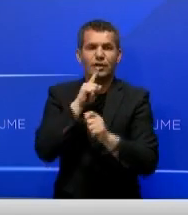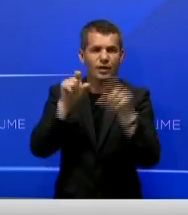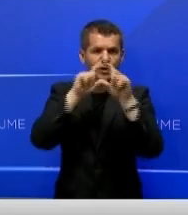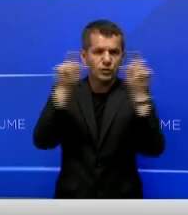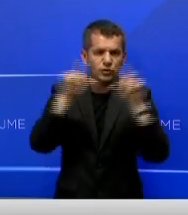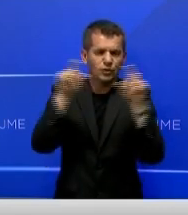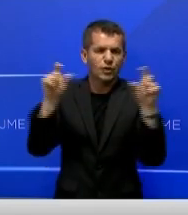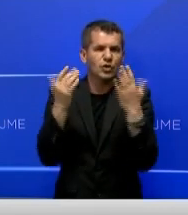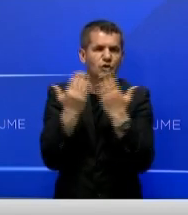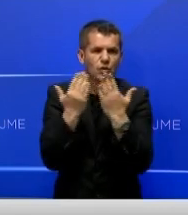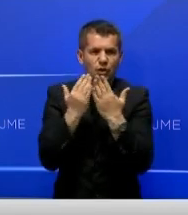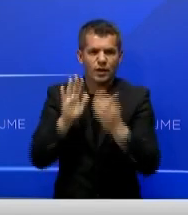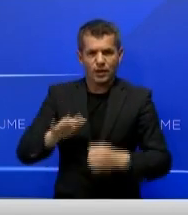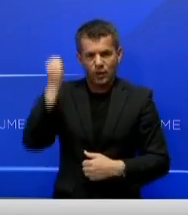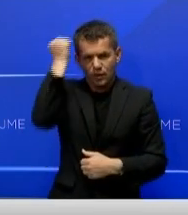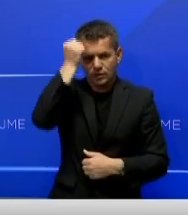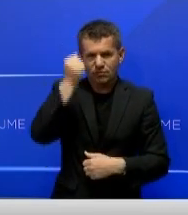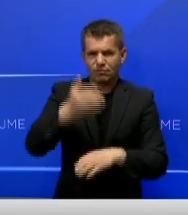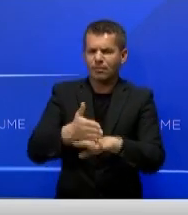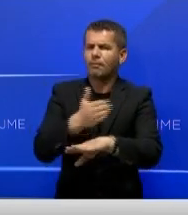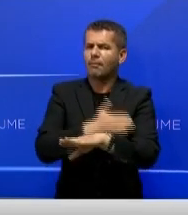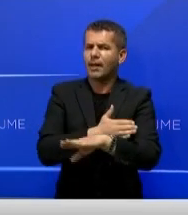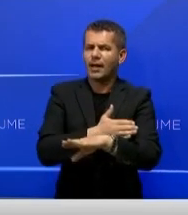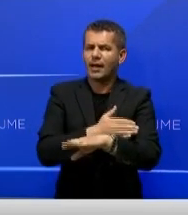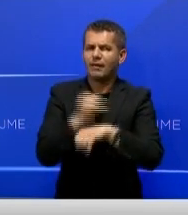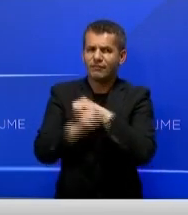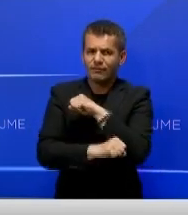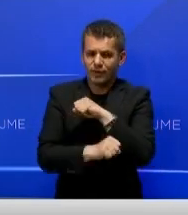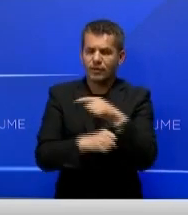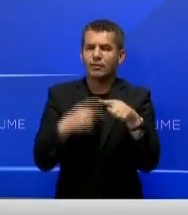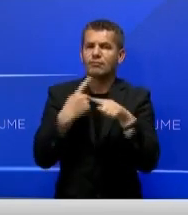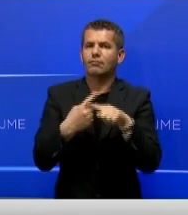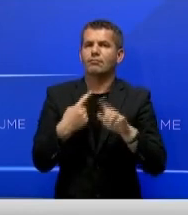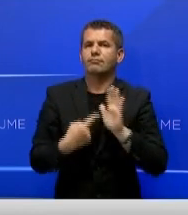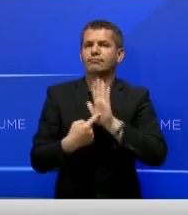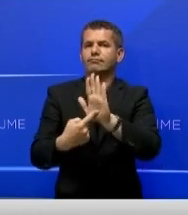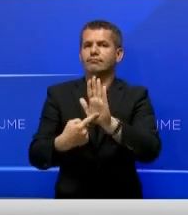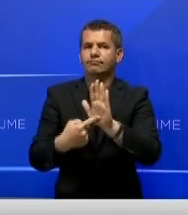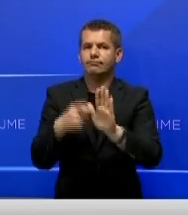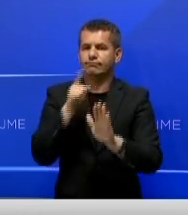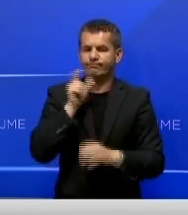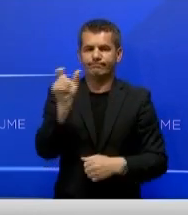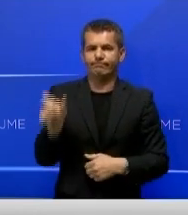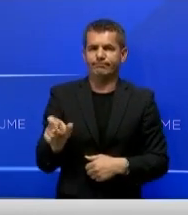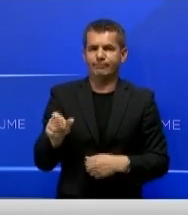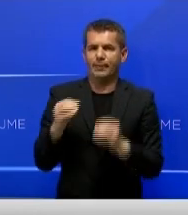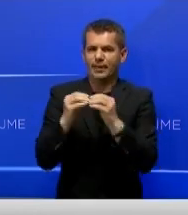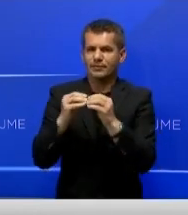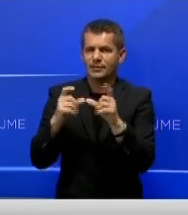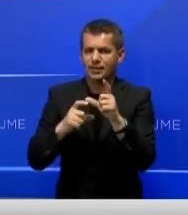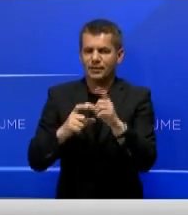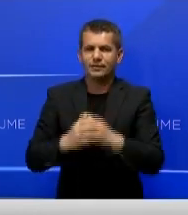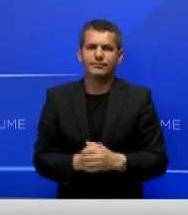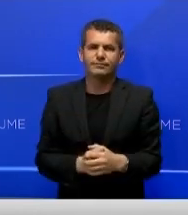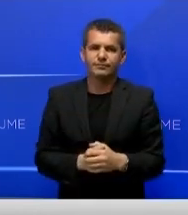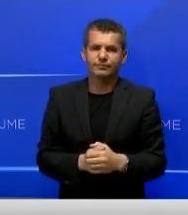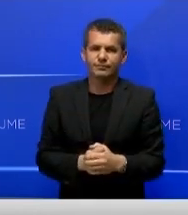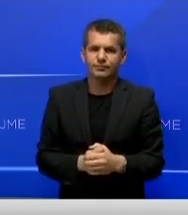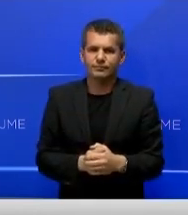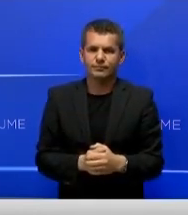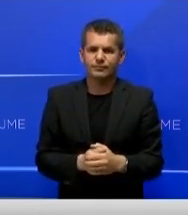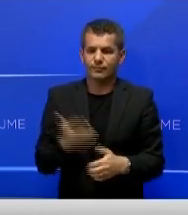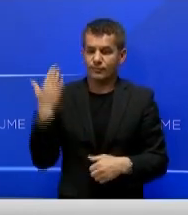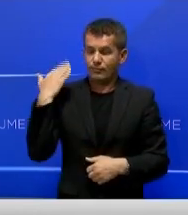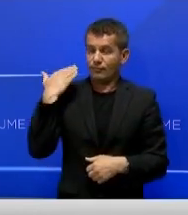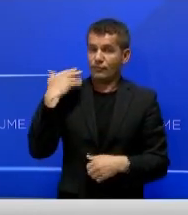edukativo-arsimore, para univerzitare, të prezentuar nga hullum tuesi be kemës a liho. Krasuar me vitin